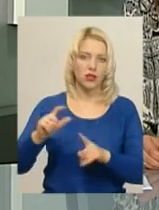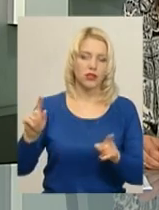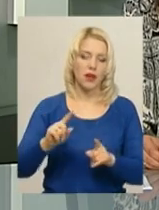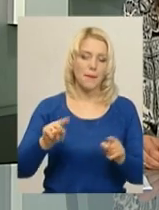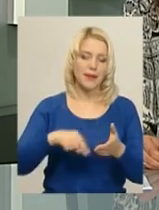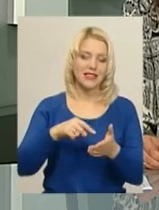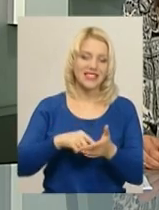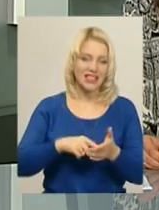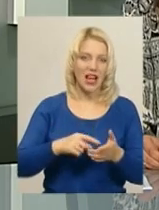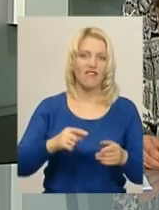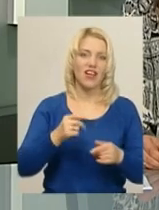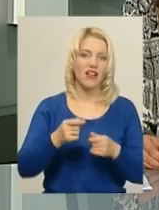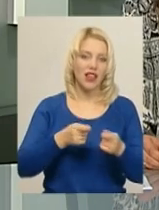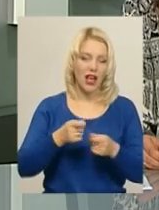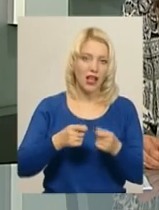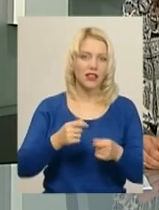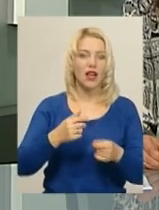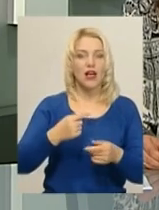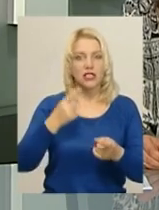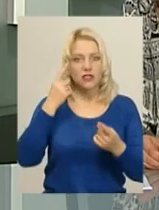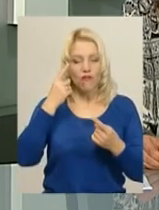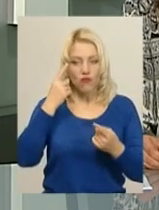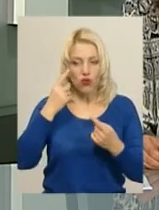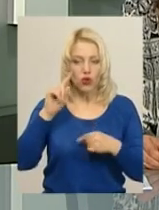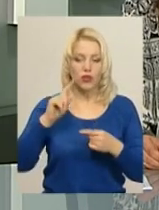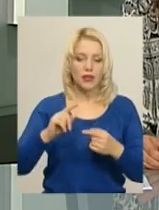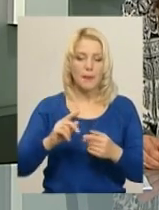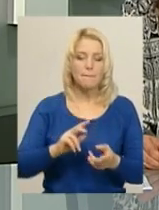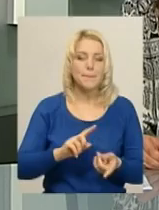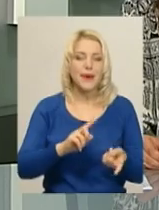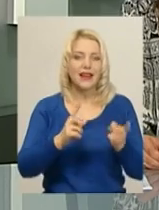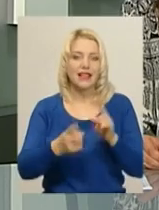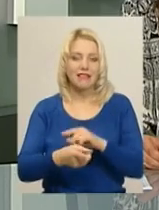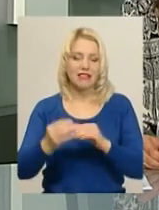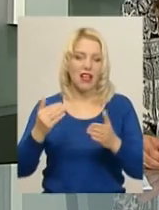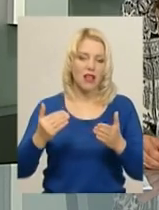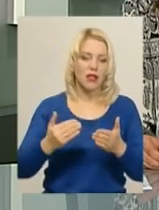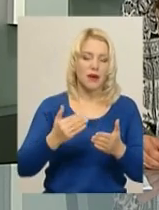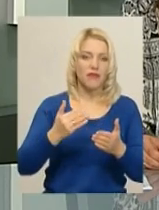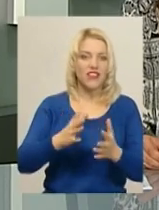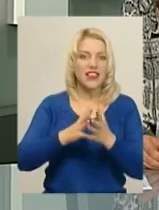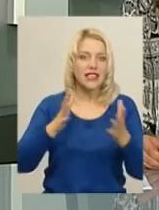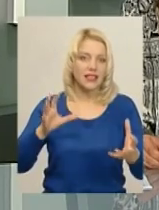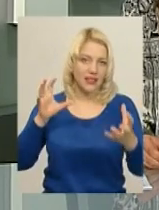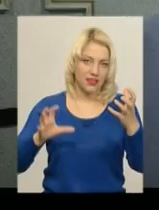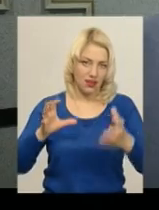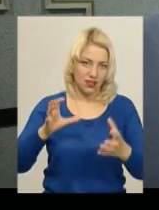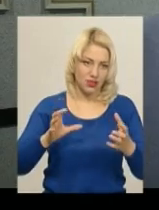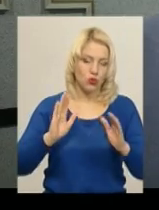створює алгоритм переходу на великогабаритний транспорт. Це має зменшити кількість малих маршрутних таксі з наступного року.